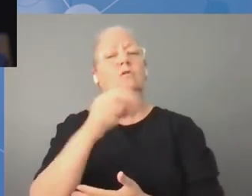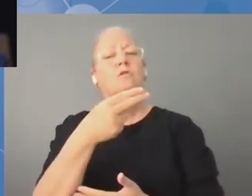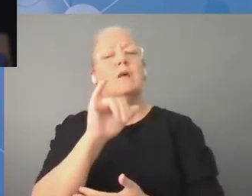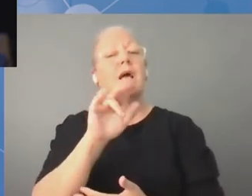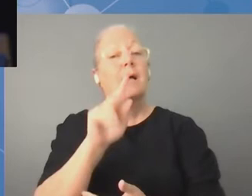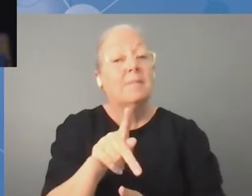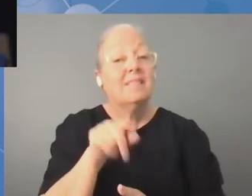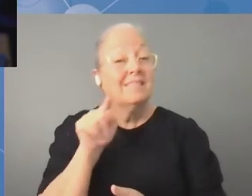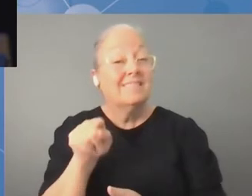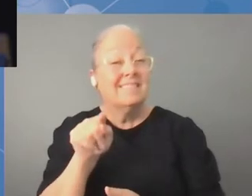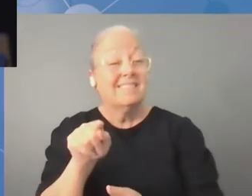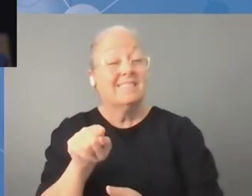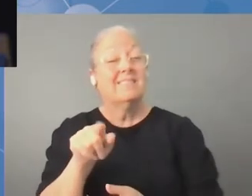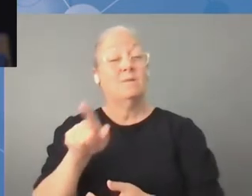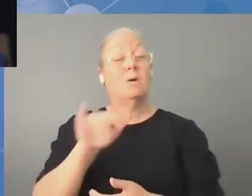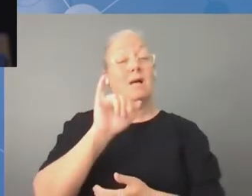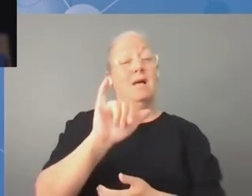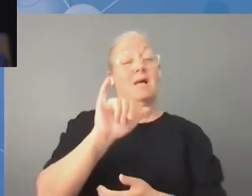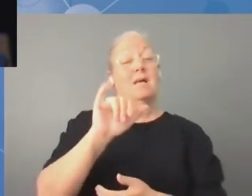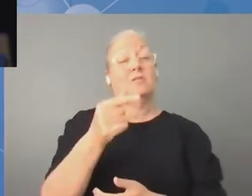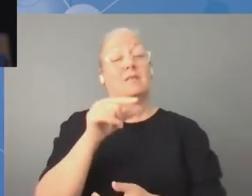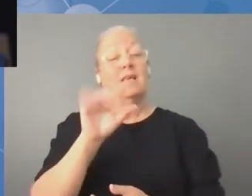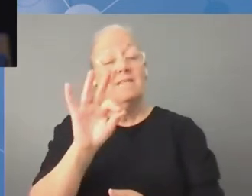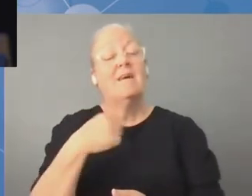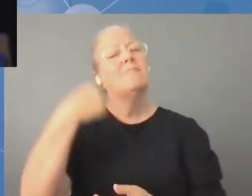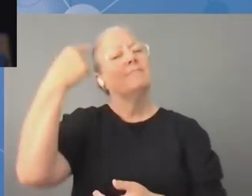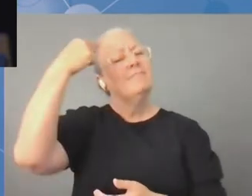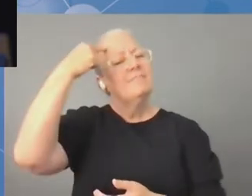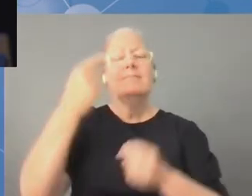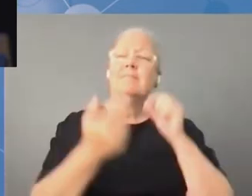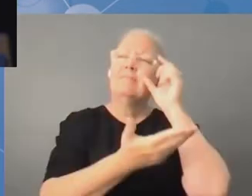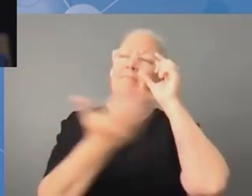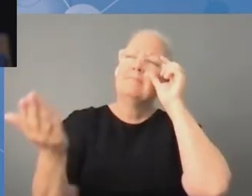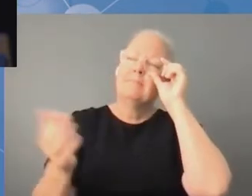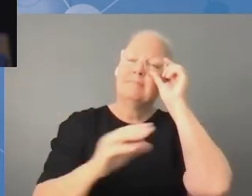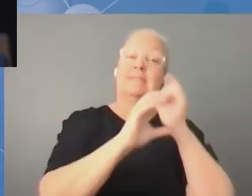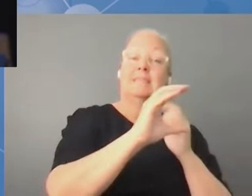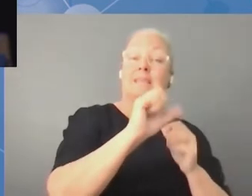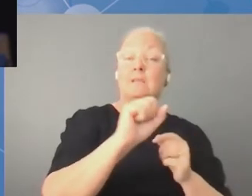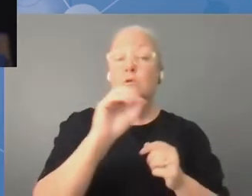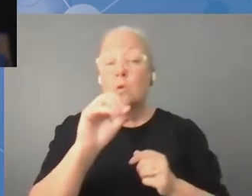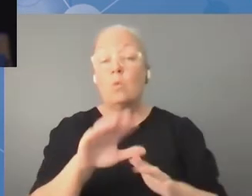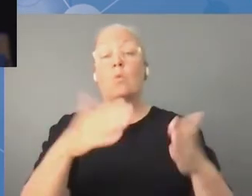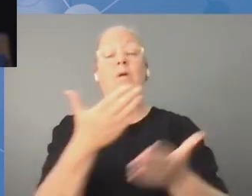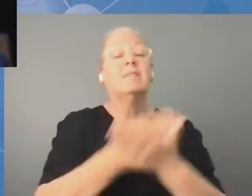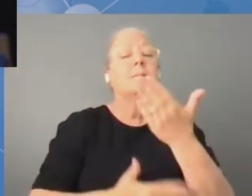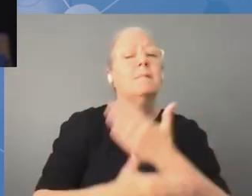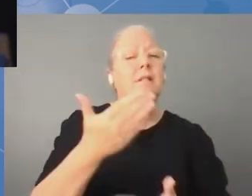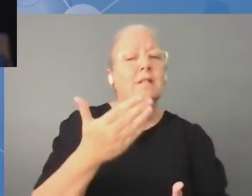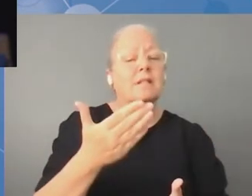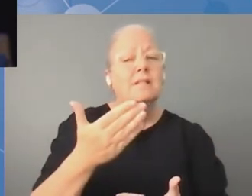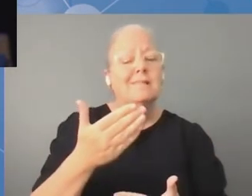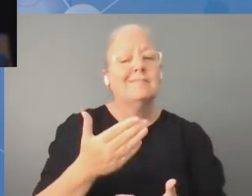forum IGF. Ponieważ w tej chwili różne osoby z organizacji społeczeństwa obywatelskiego,